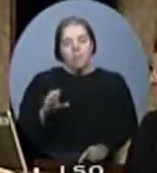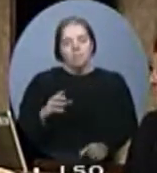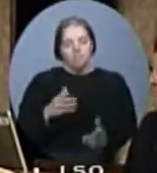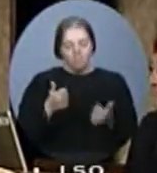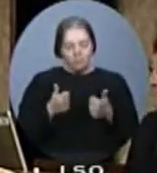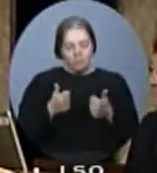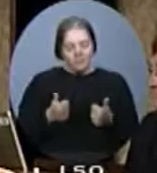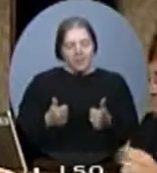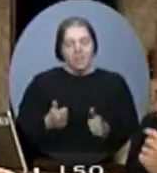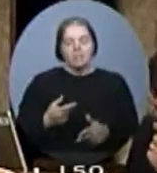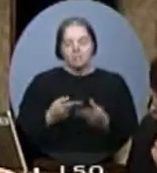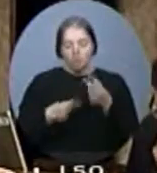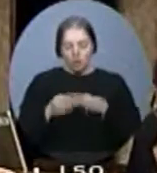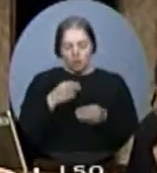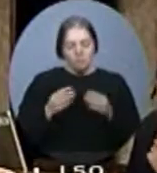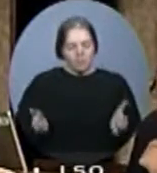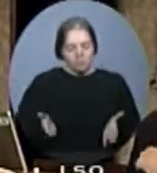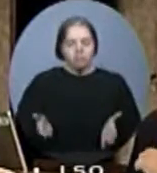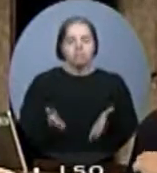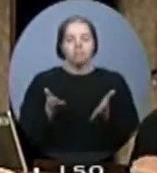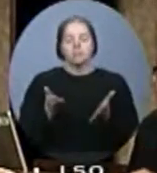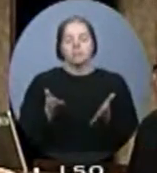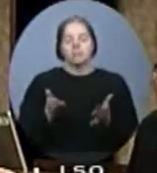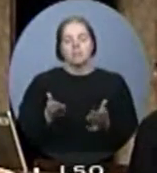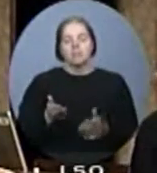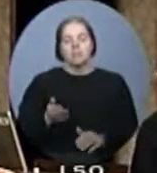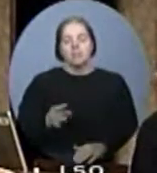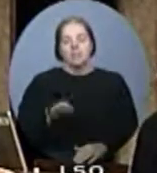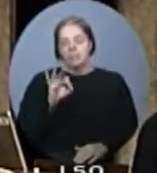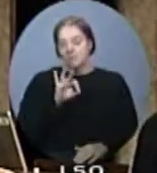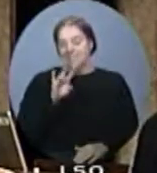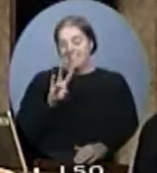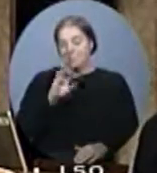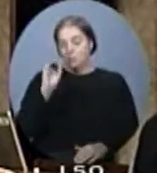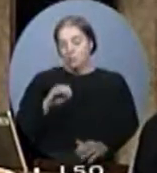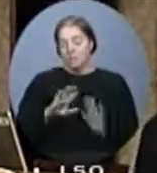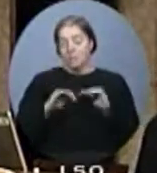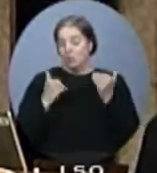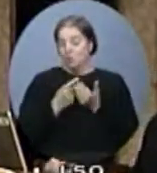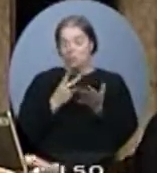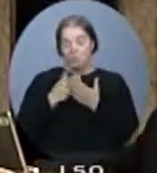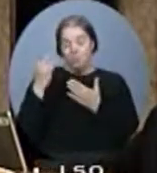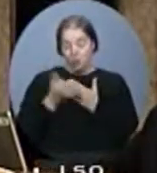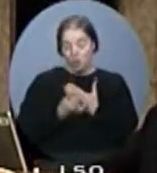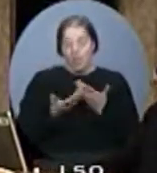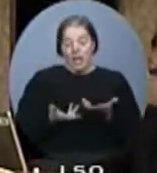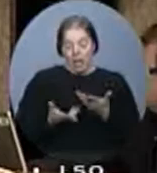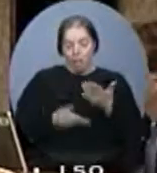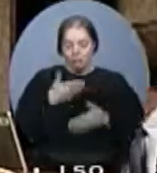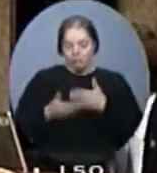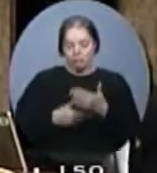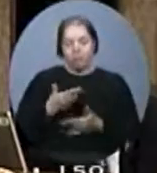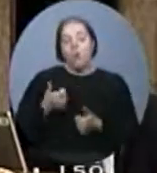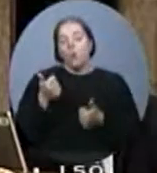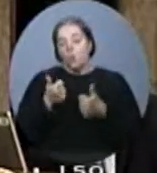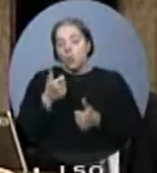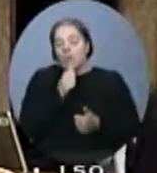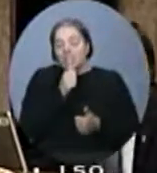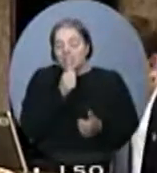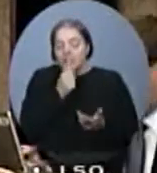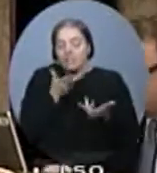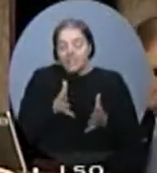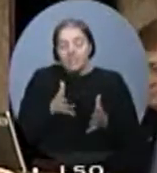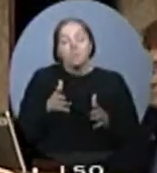L'économie est stimulée, Monsieur le Président, et on sait que plus de 97 % des projets visés sont en cours ou en voie d'être réalisés et même